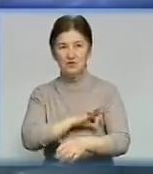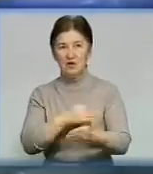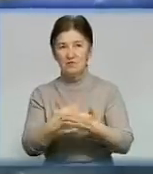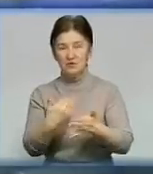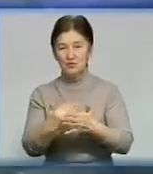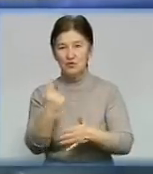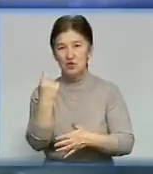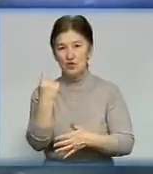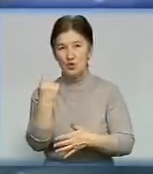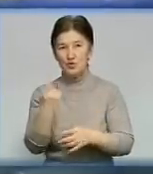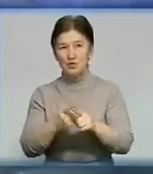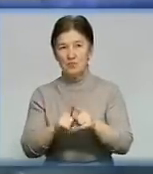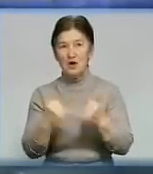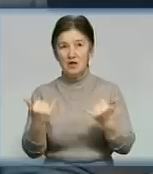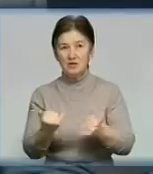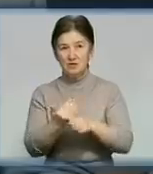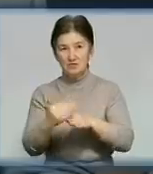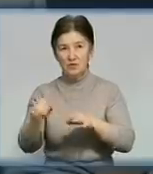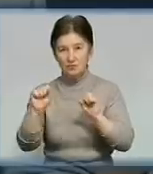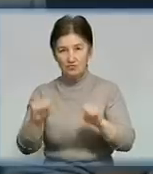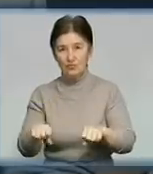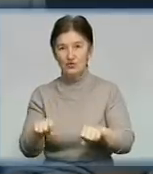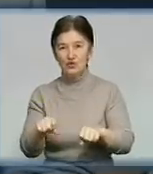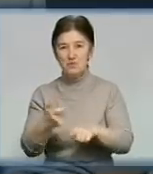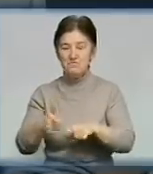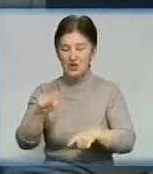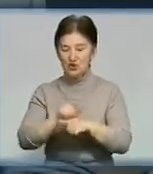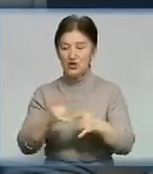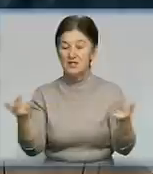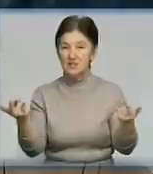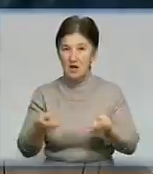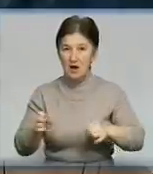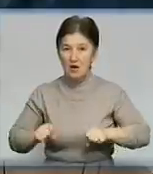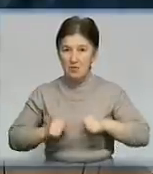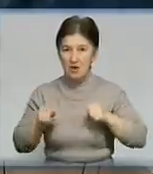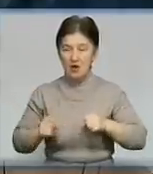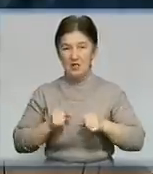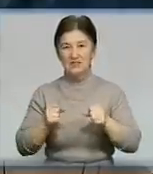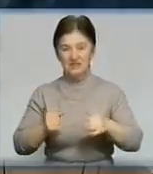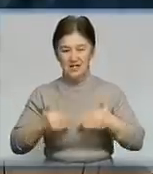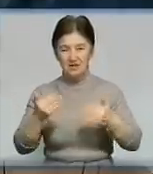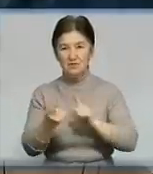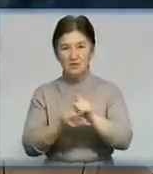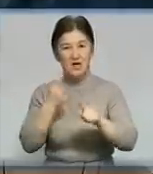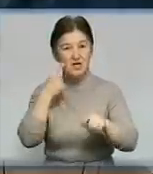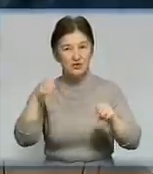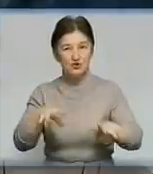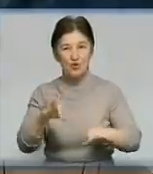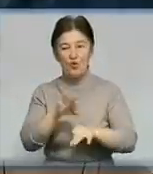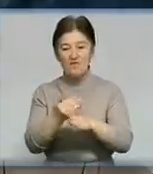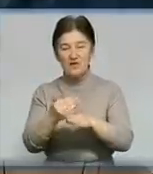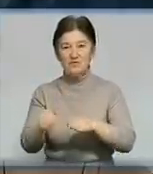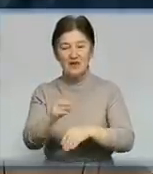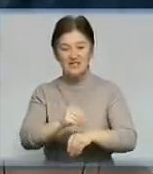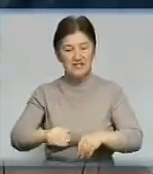Втім, залучити грошей можна більше, впевнені посадовці. Для цього намагаються налагодити інфраструктуру та вирішити питання, заведуючи